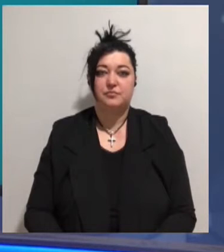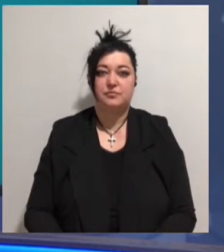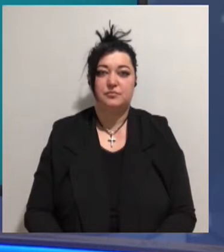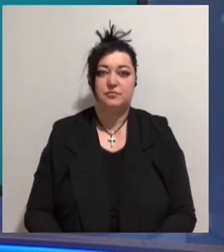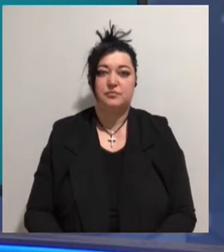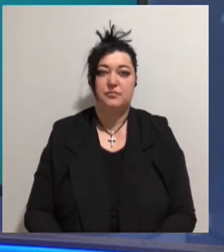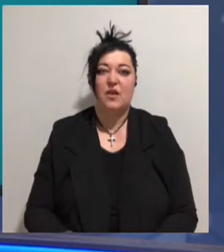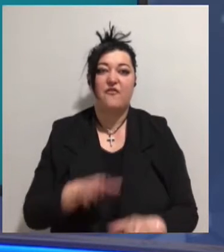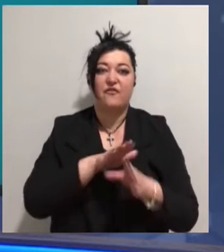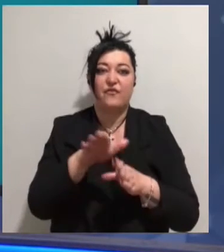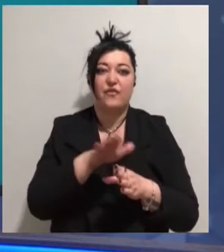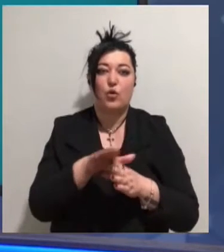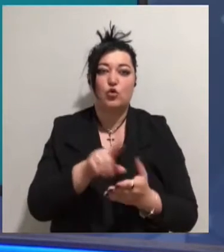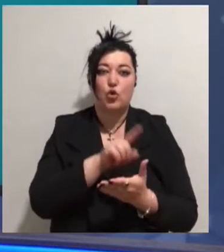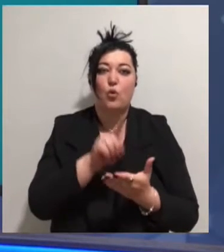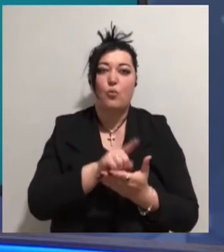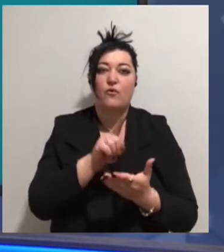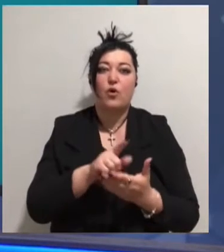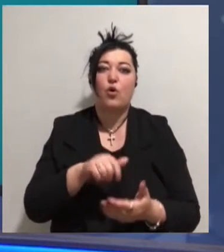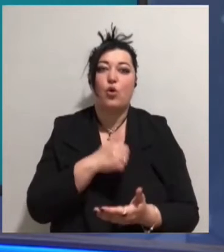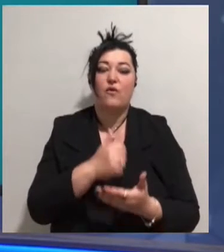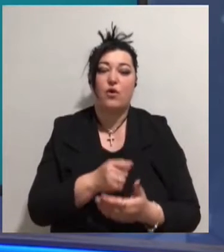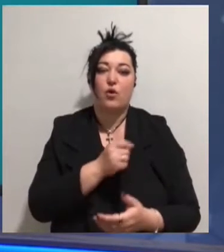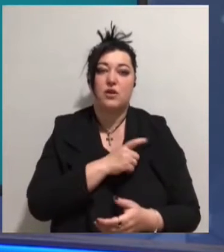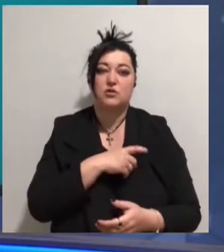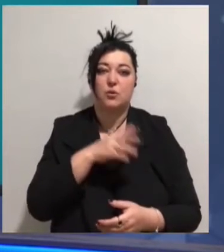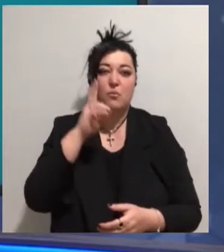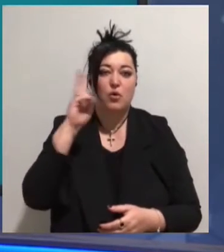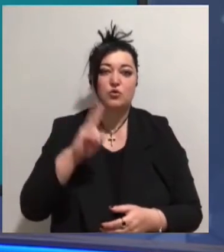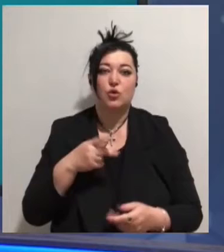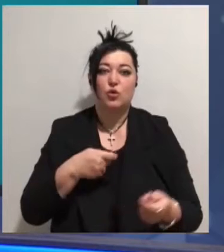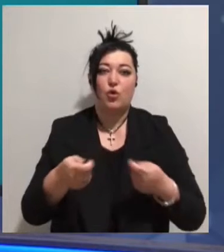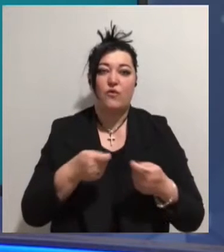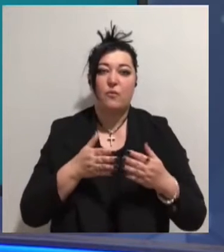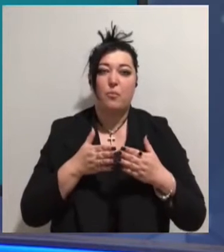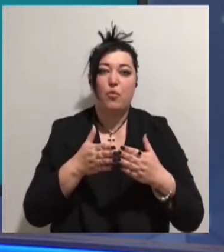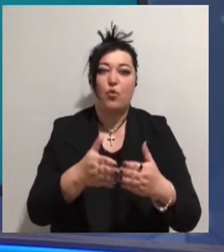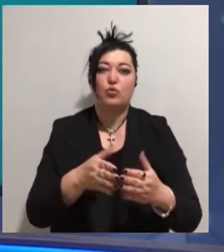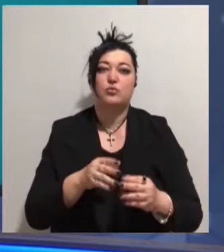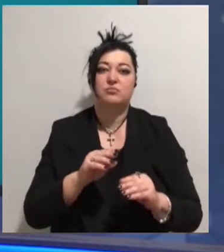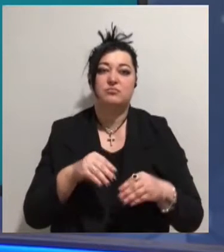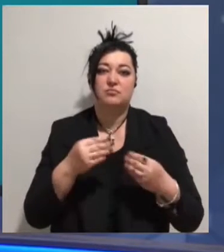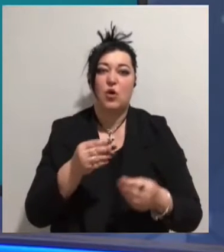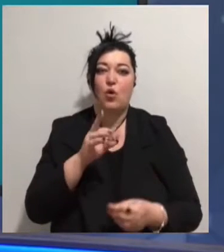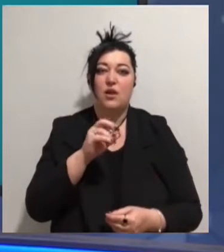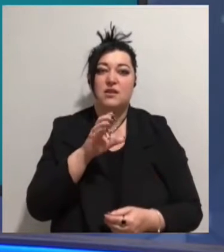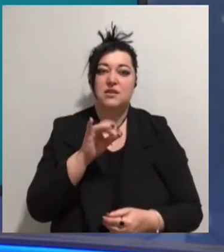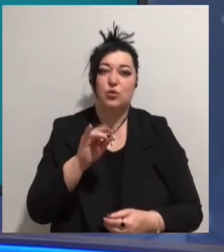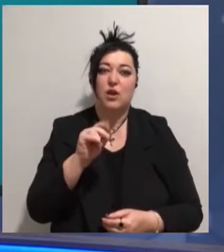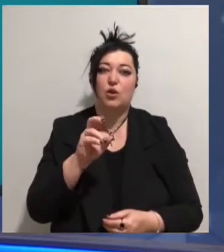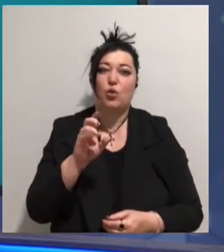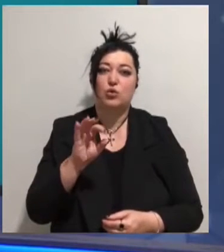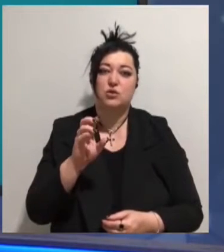Виконуючим обов'язки голови Одеського морського торгового порту призначили Олексія Мясковського. Про це сьогодні на